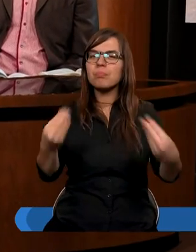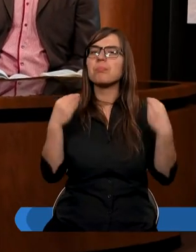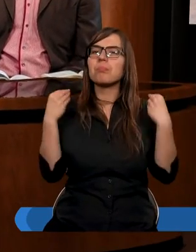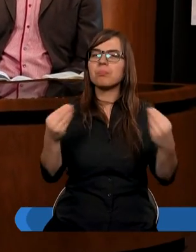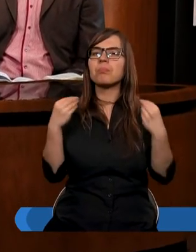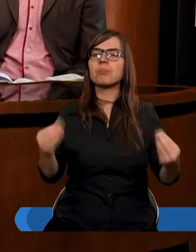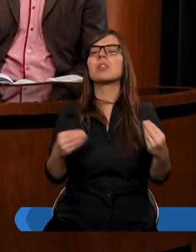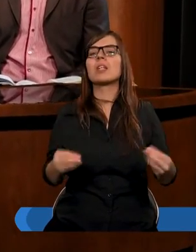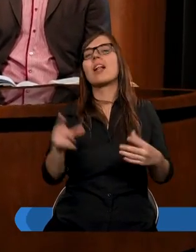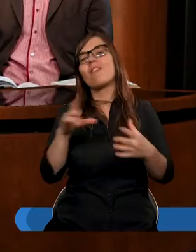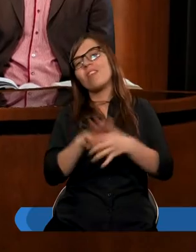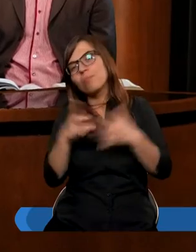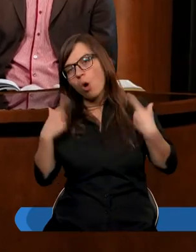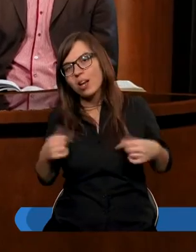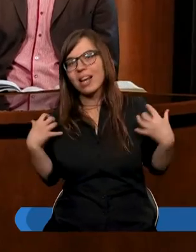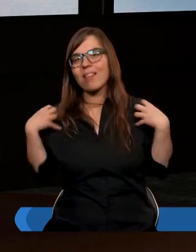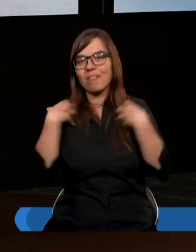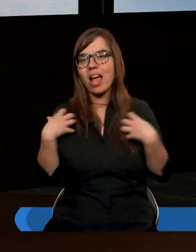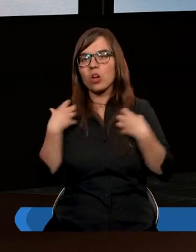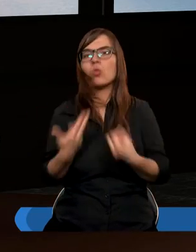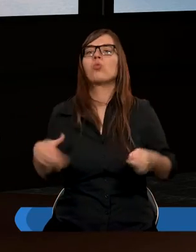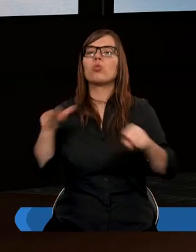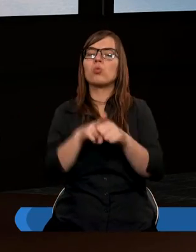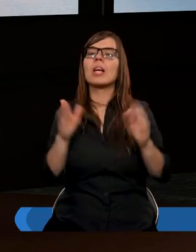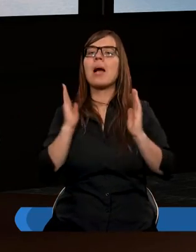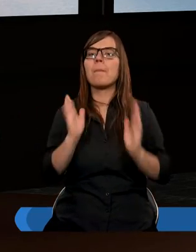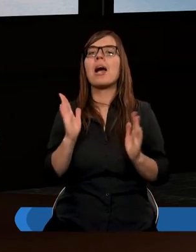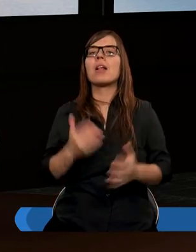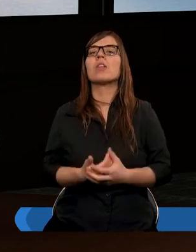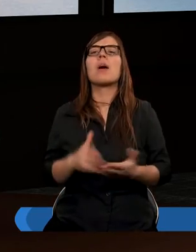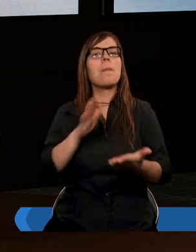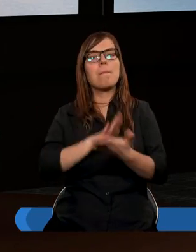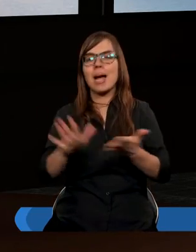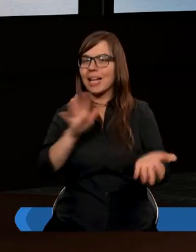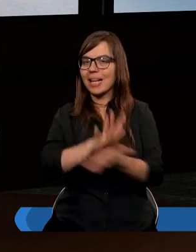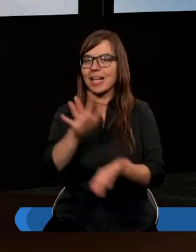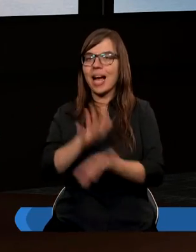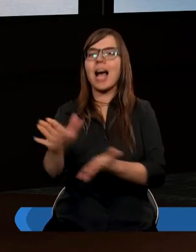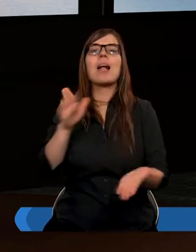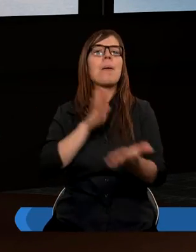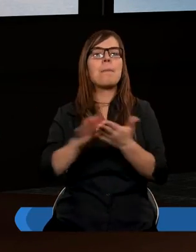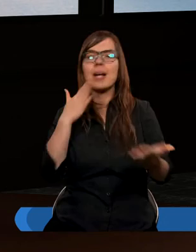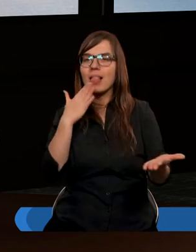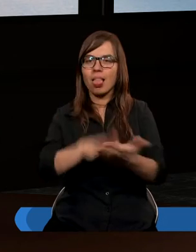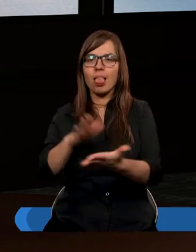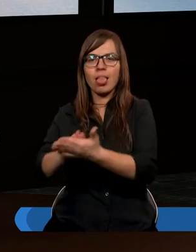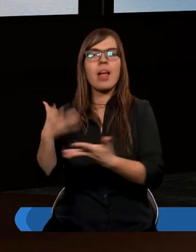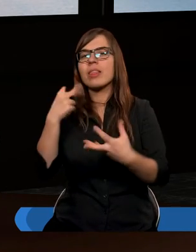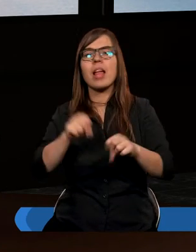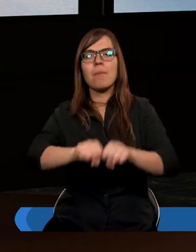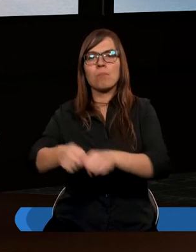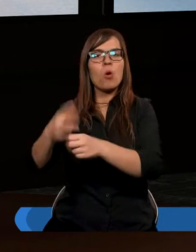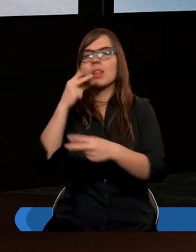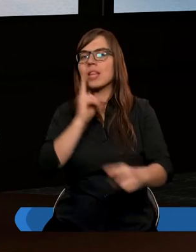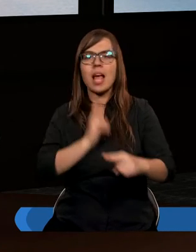ofiary jeśli to były zwierząt zwierząt które będą bez skazy bez mazy czyli niepołamane